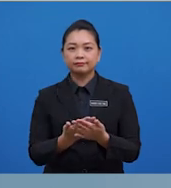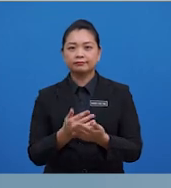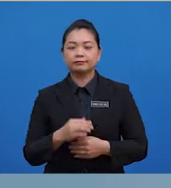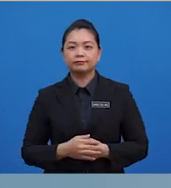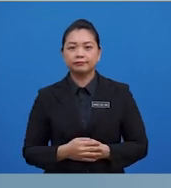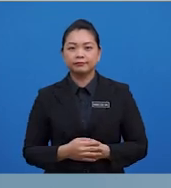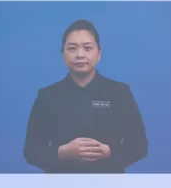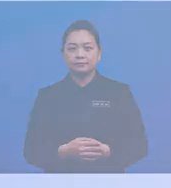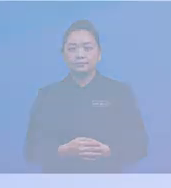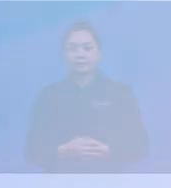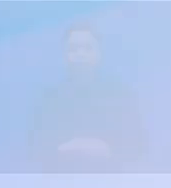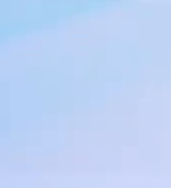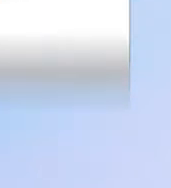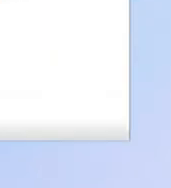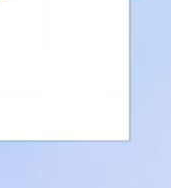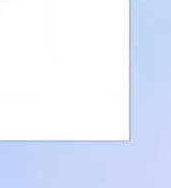kasih.